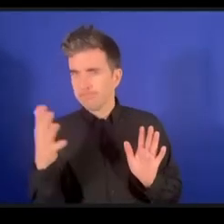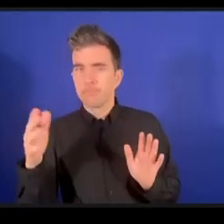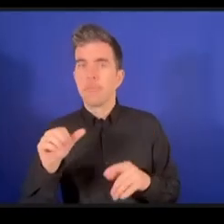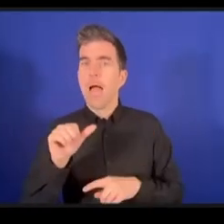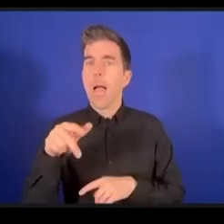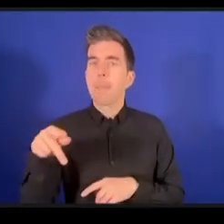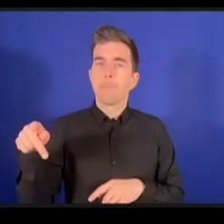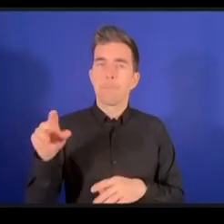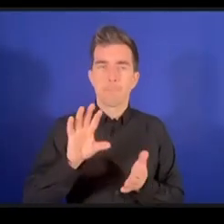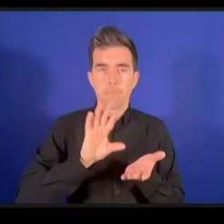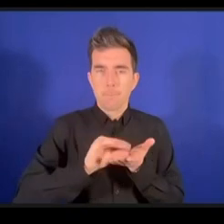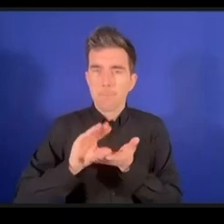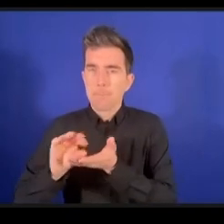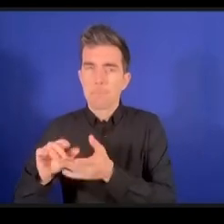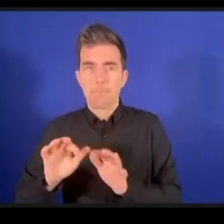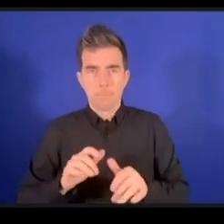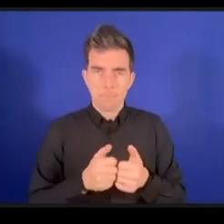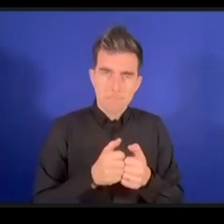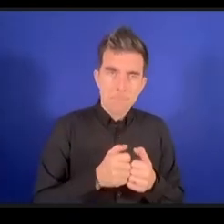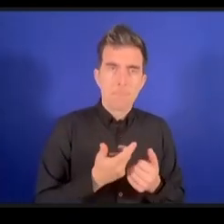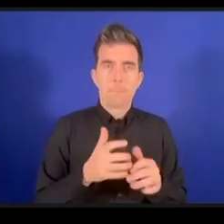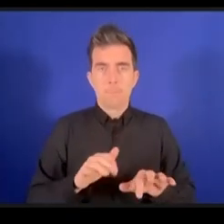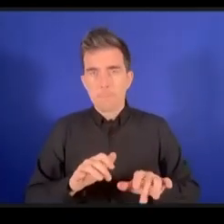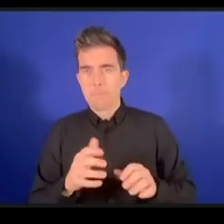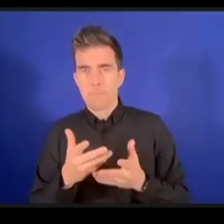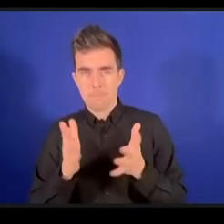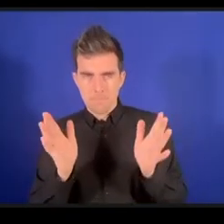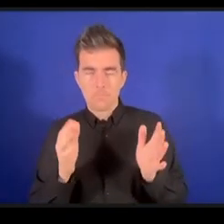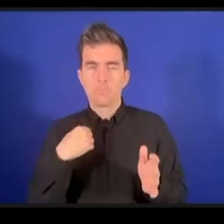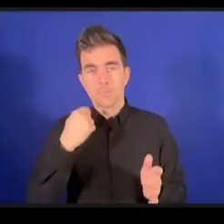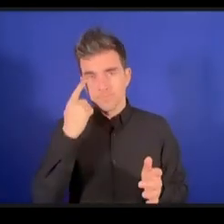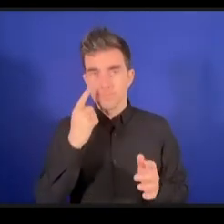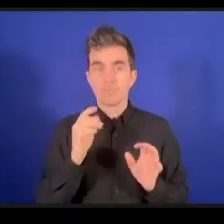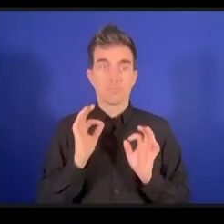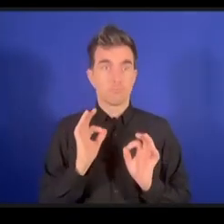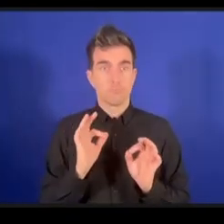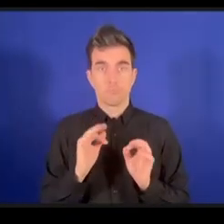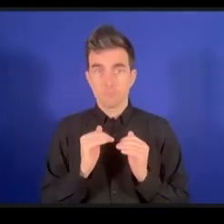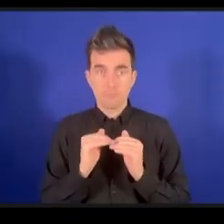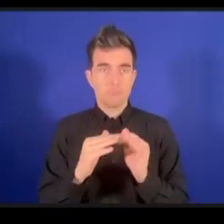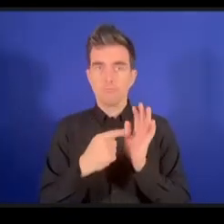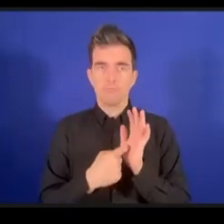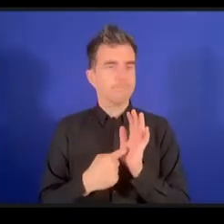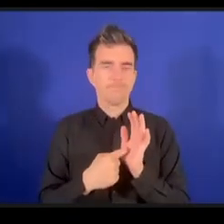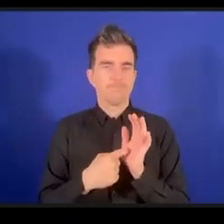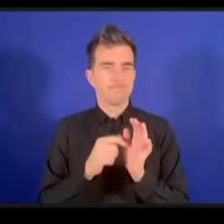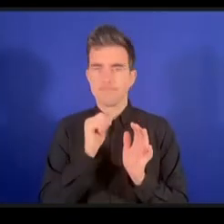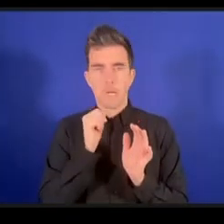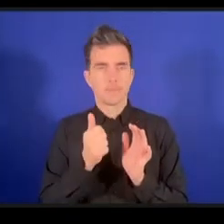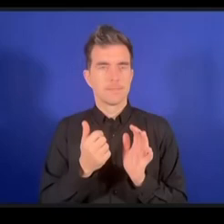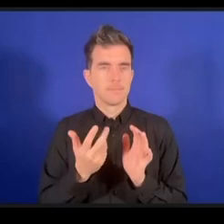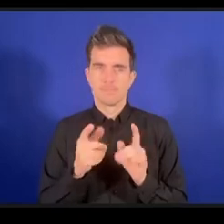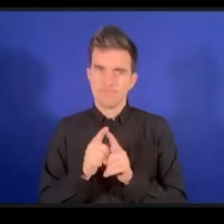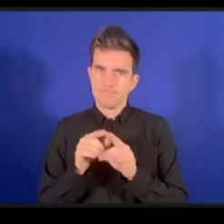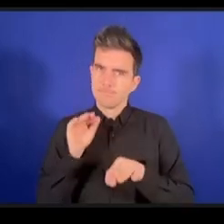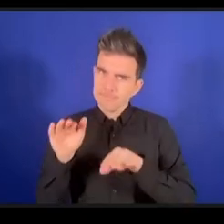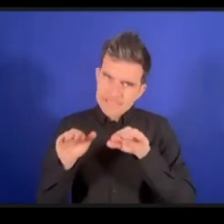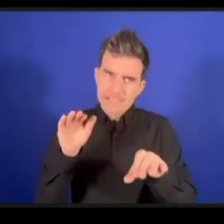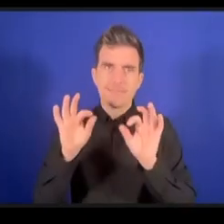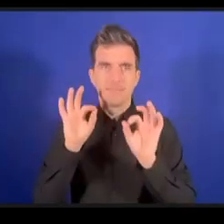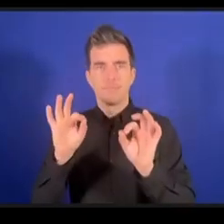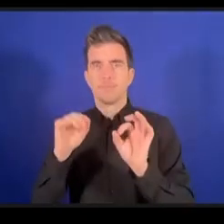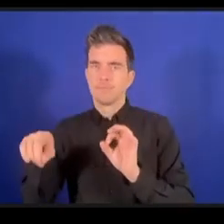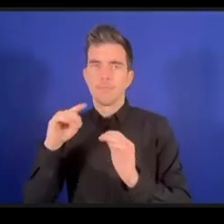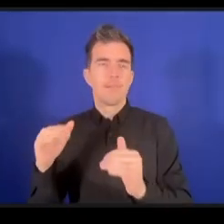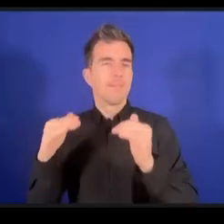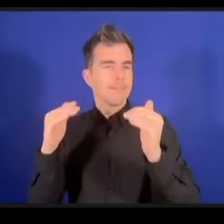الإنترنت أو التطبيقات على الهواتف أن انطباعي هو أن إعداد